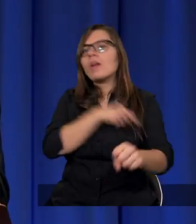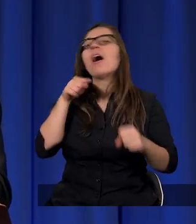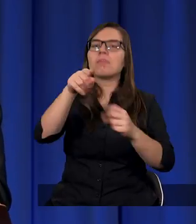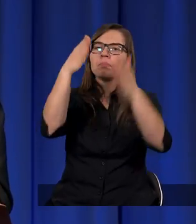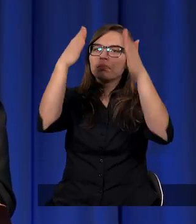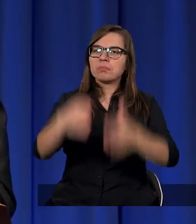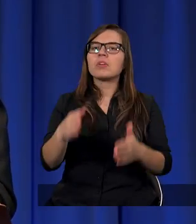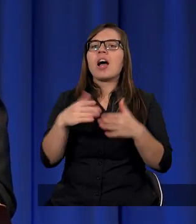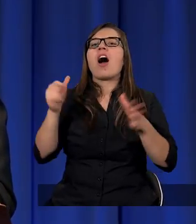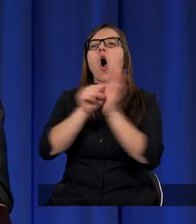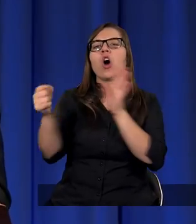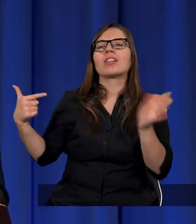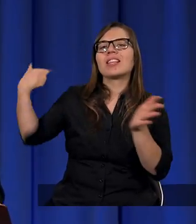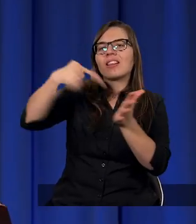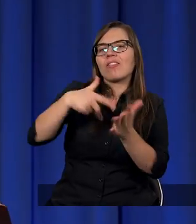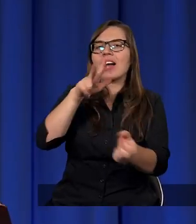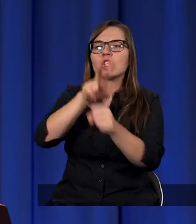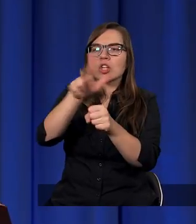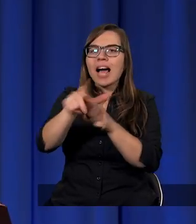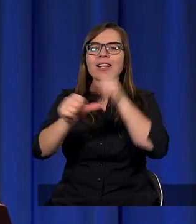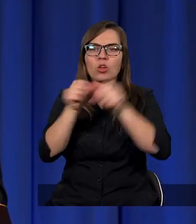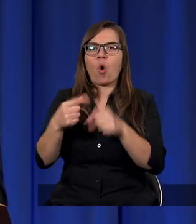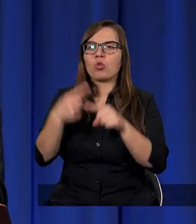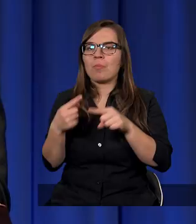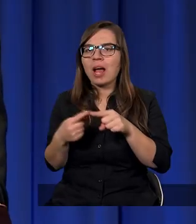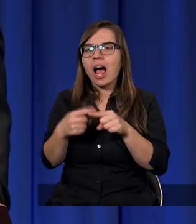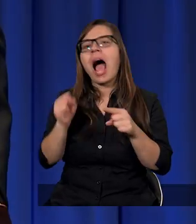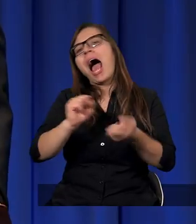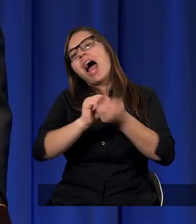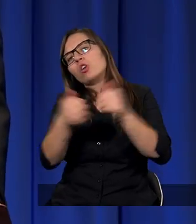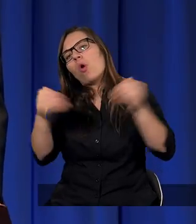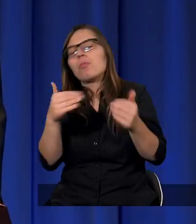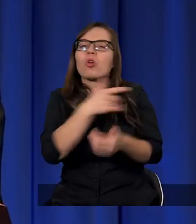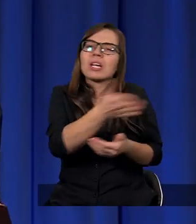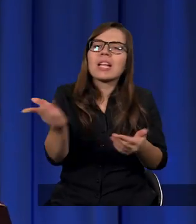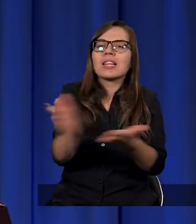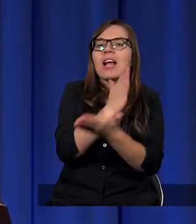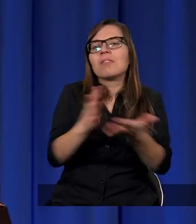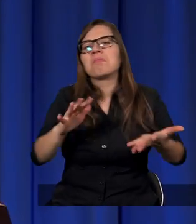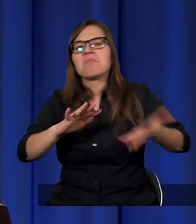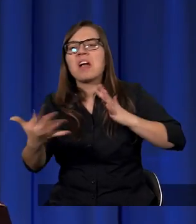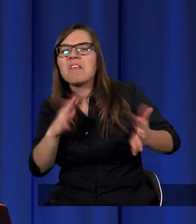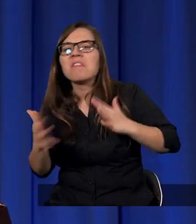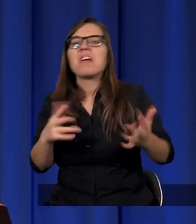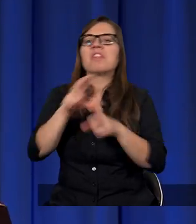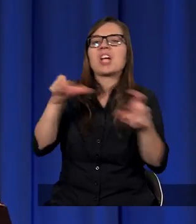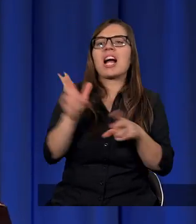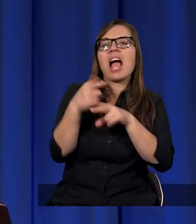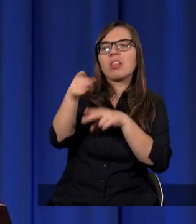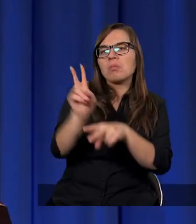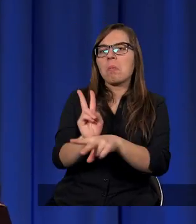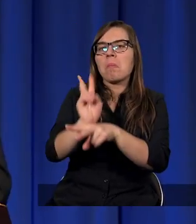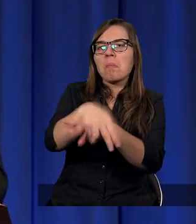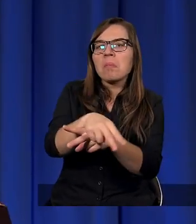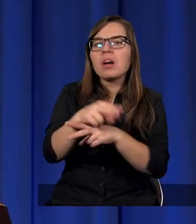w Kościele jestem od 2013 roku dopiero. A są może tacy, którzy mniej więcej w czasie, kiedy ja dołączyłem do